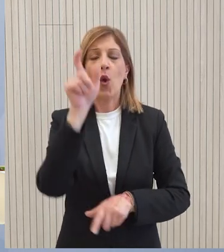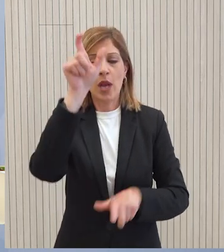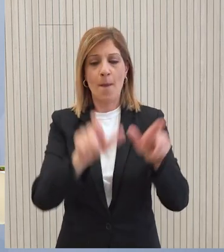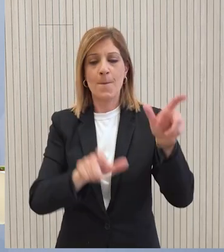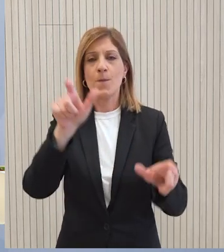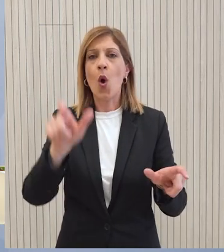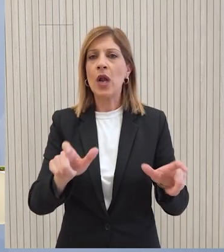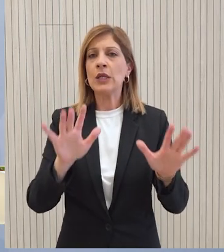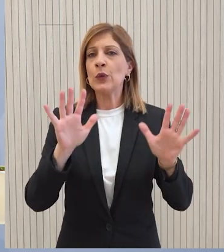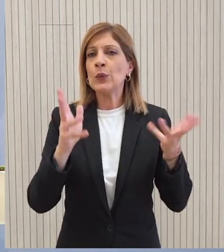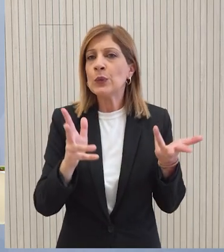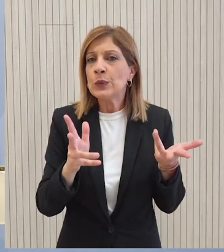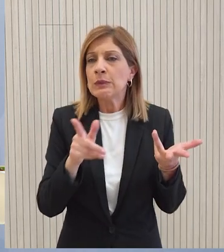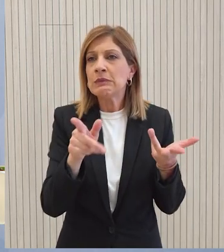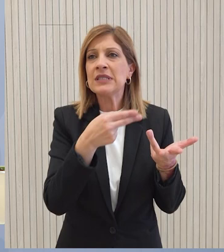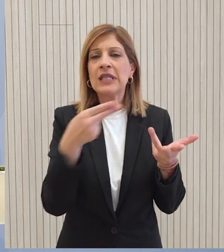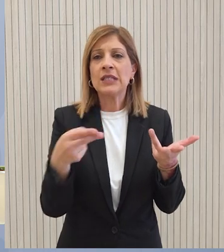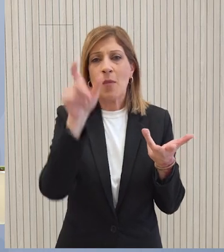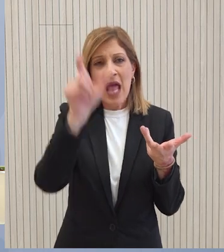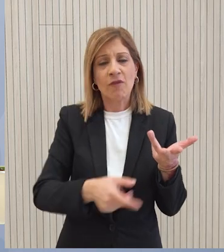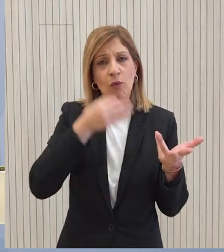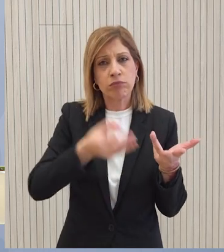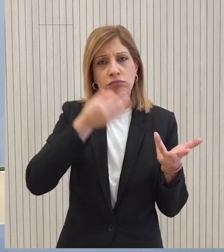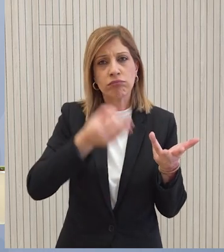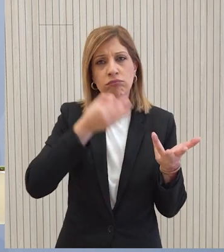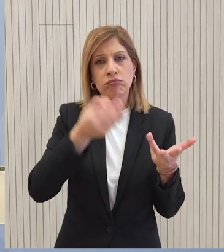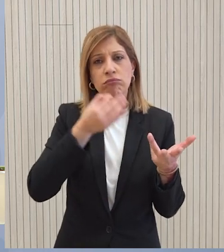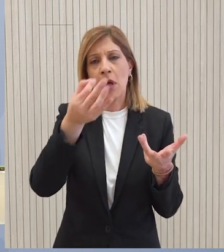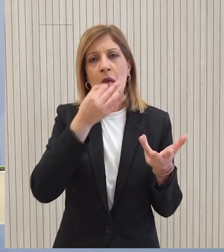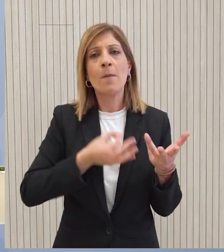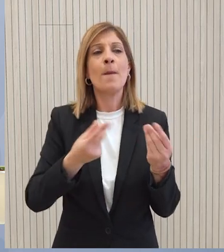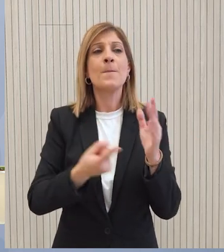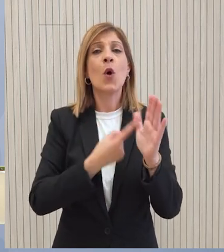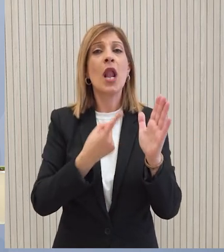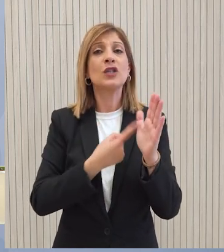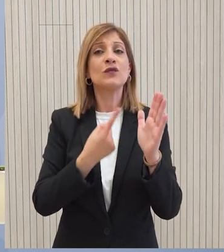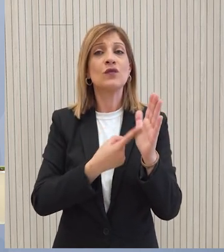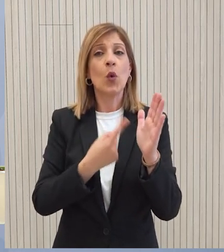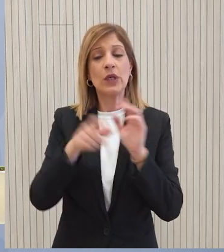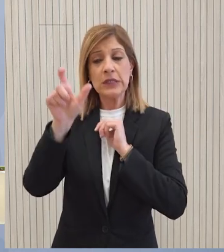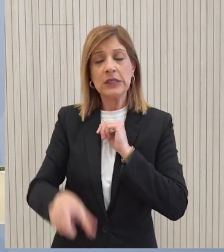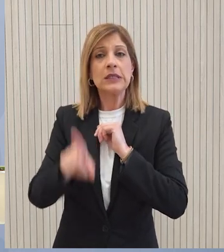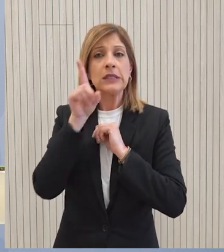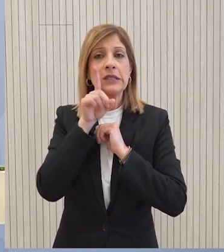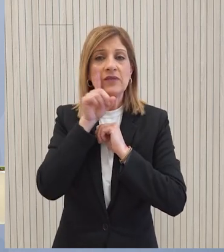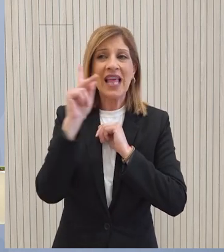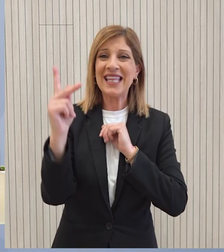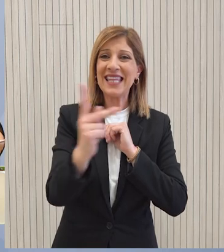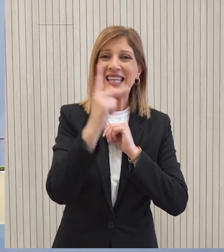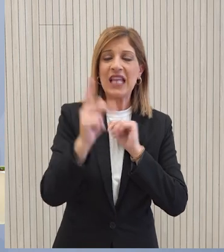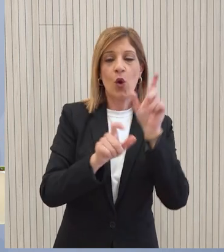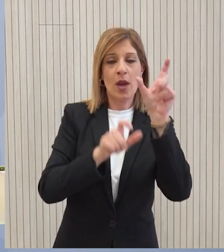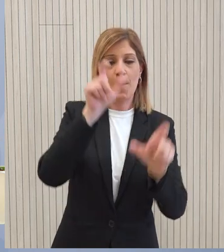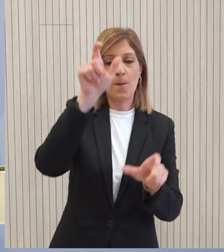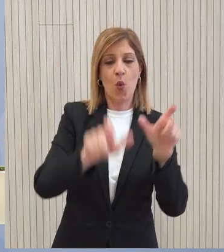επανάρεψε όσες φορές έκανα δηλώσεις και γίνει το συγκάλασμα ότι για την κυρία ο